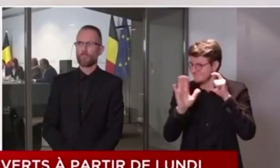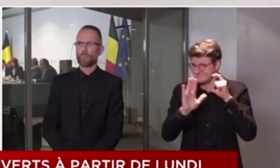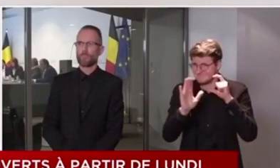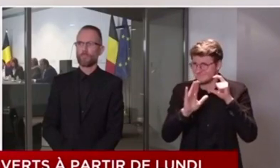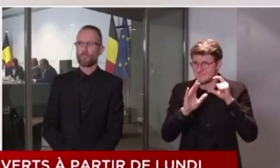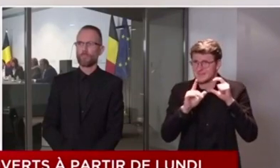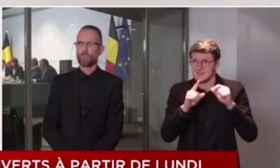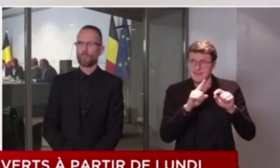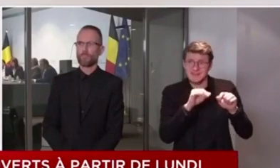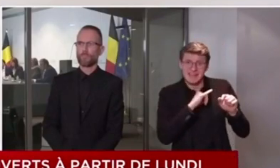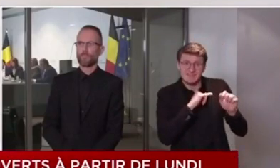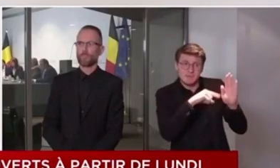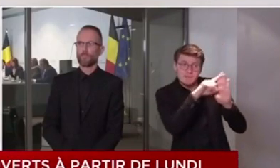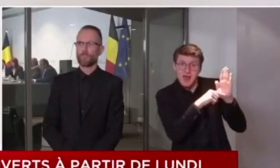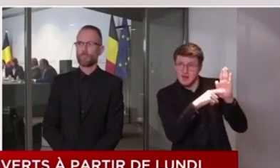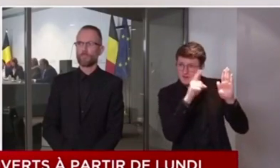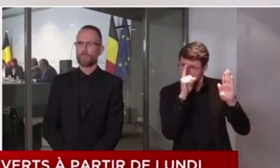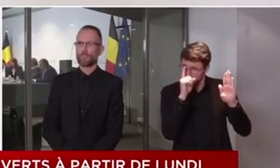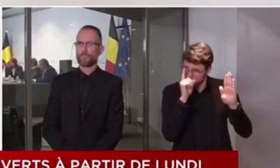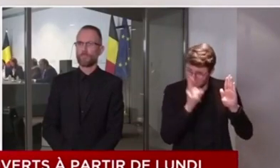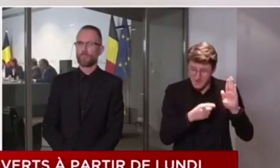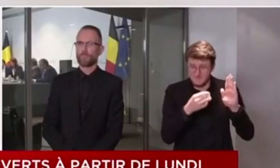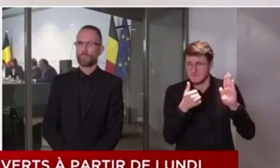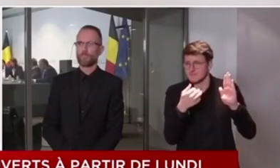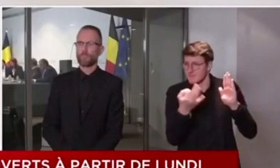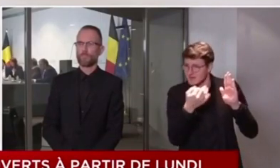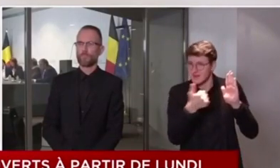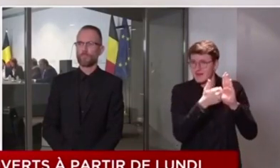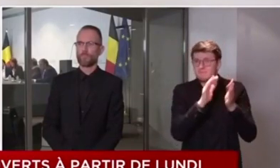ni la distance. A court terme,